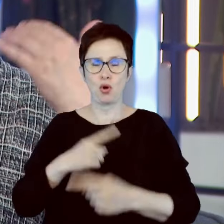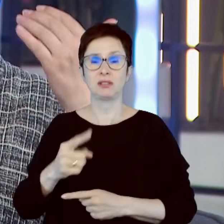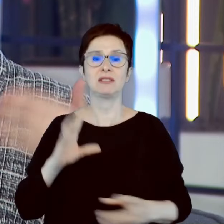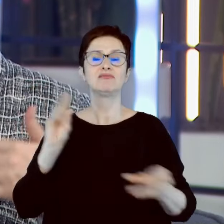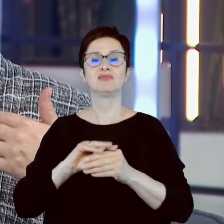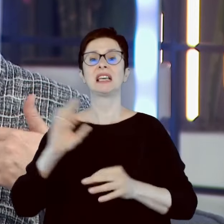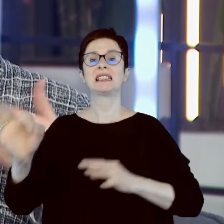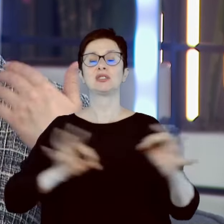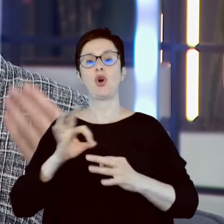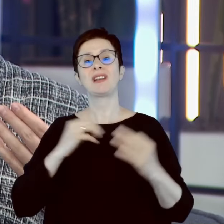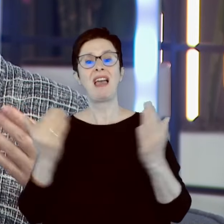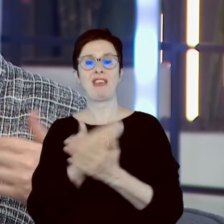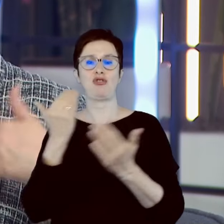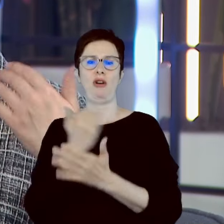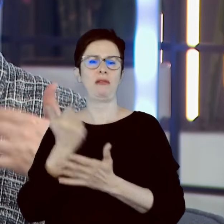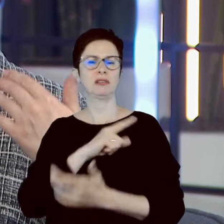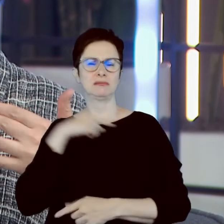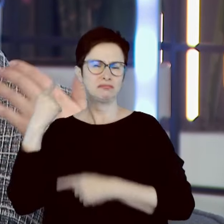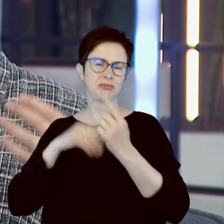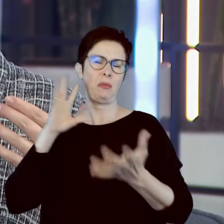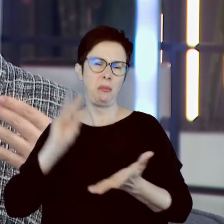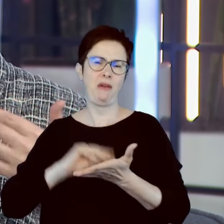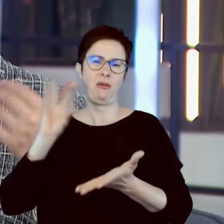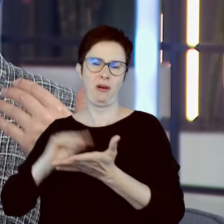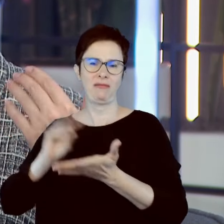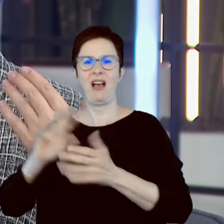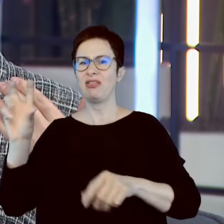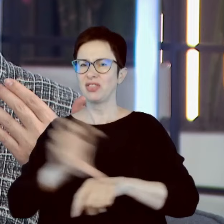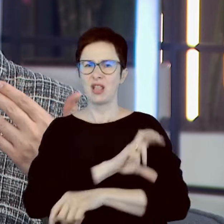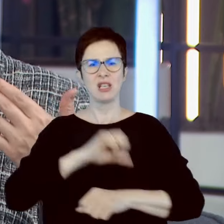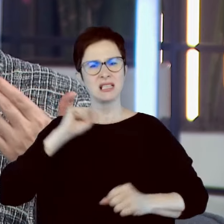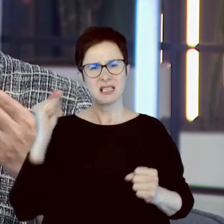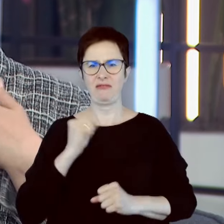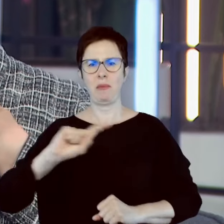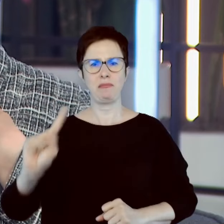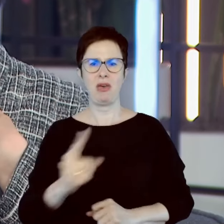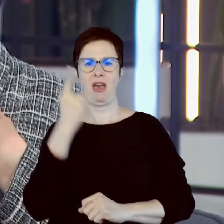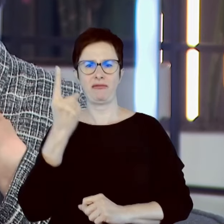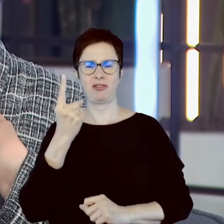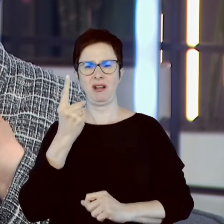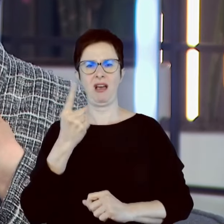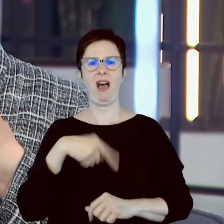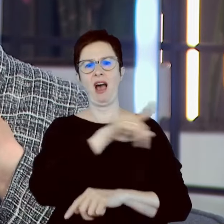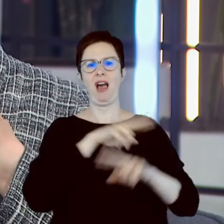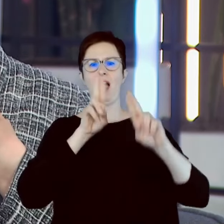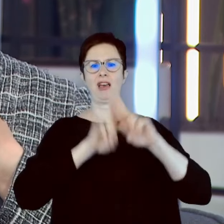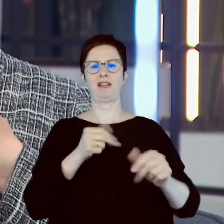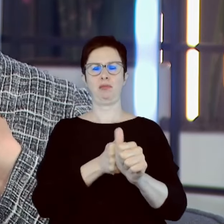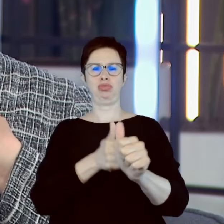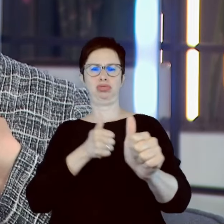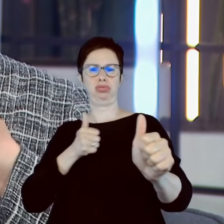się powtarza cyklicznie. Technologia zawsze jest pierwsza i wyprzedza wszystko inne. Ale wiecie, pamiętam,